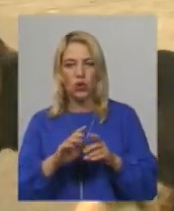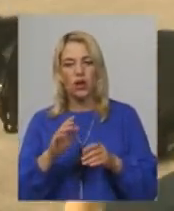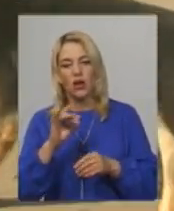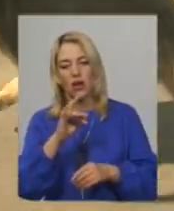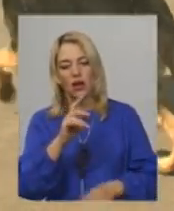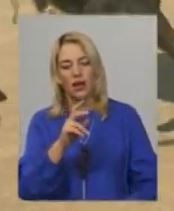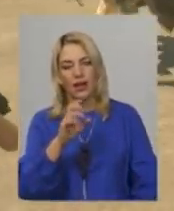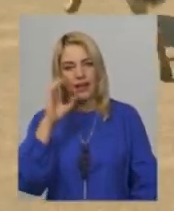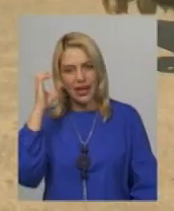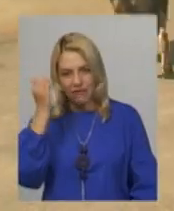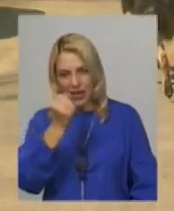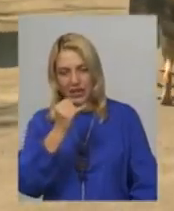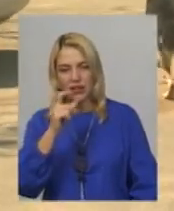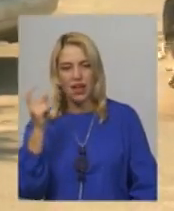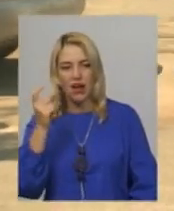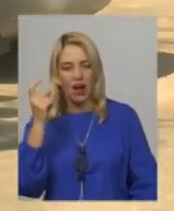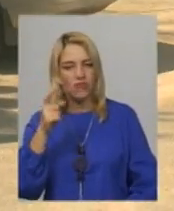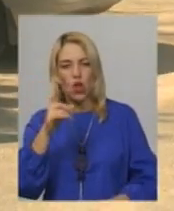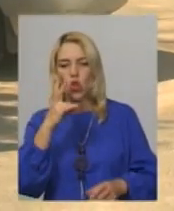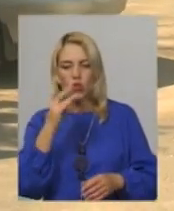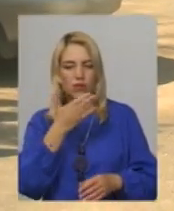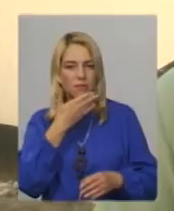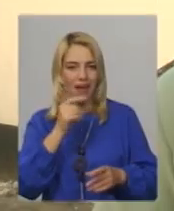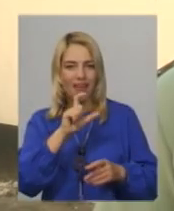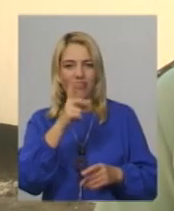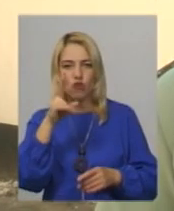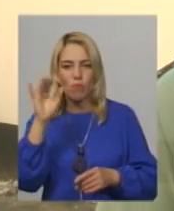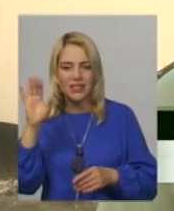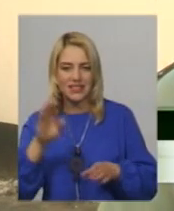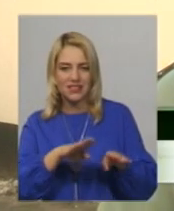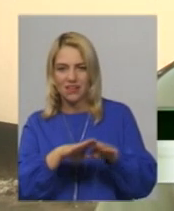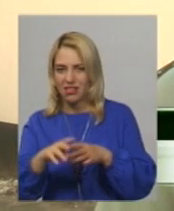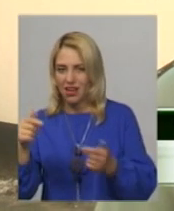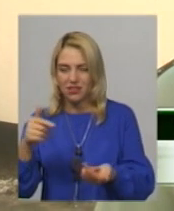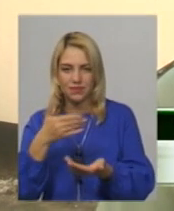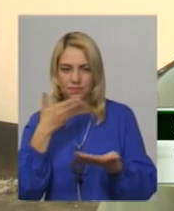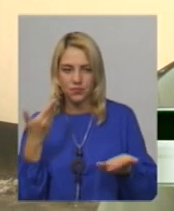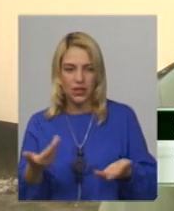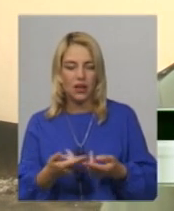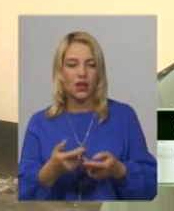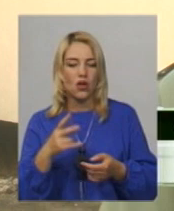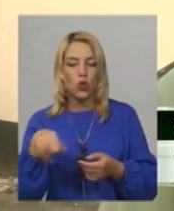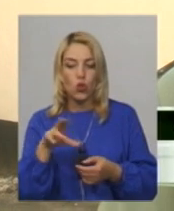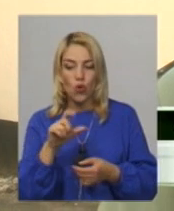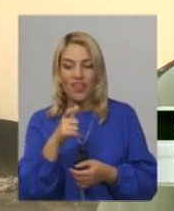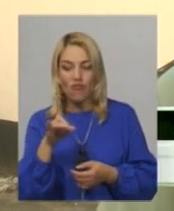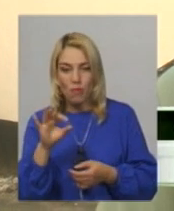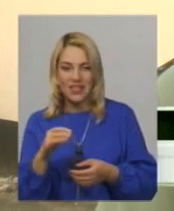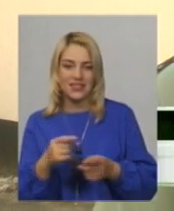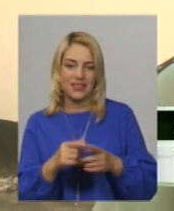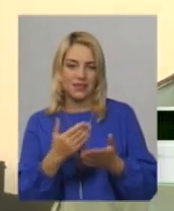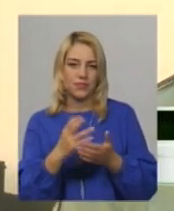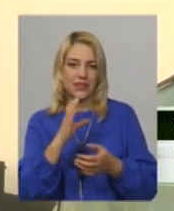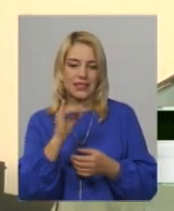Харкові. Та й вони європейським стандартам не відповідають, каже полковник. До міжнародних, звичайно, до європейських СІЗО,